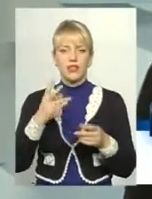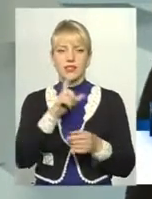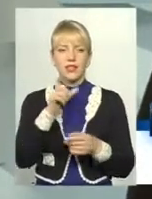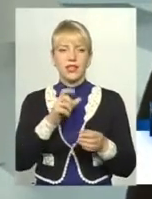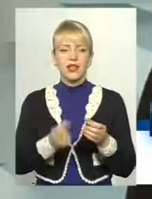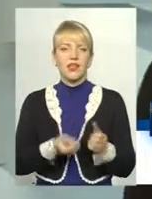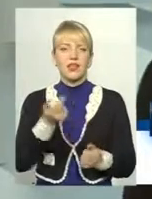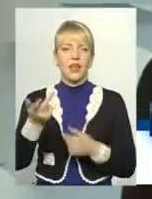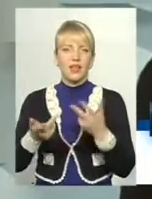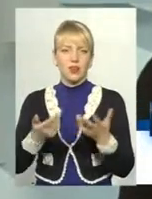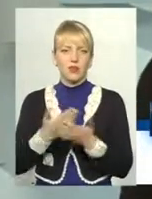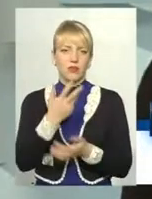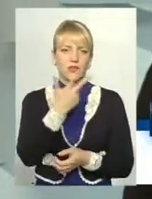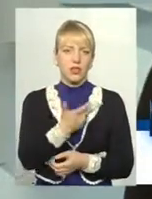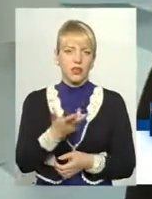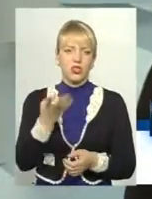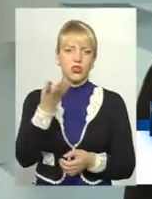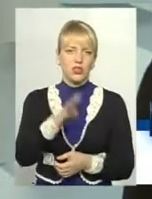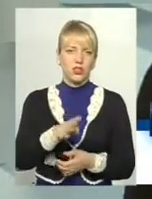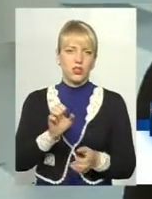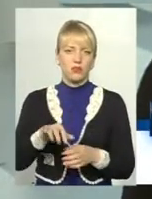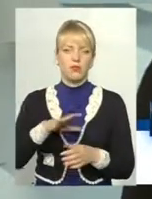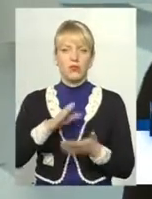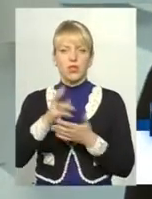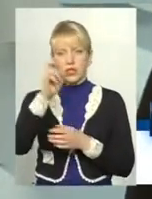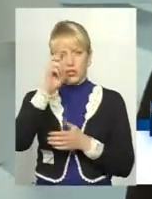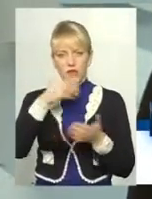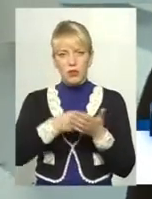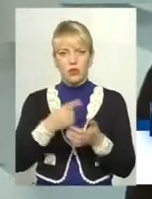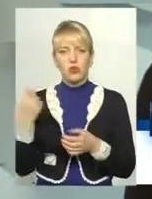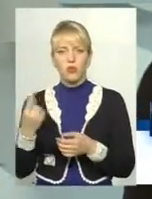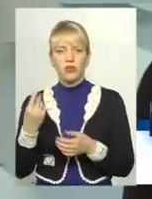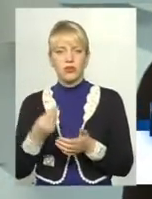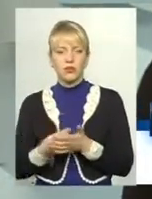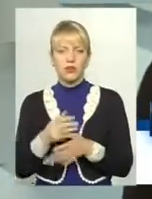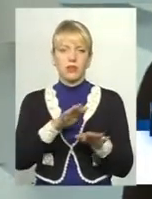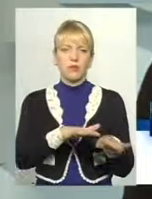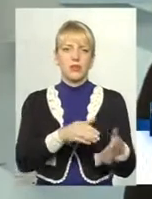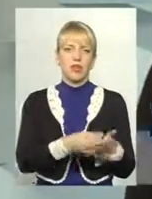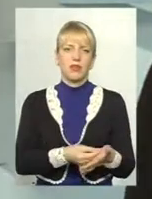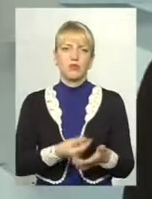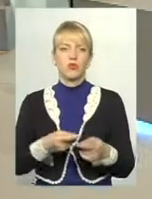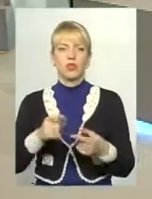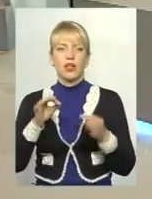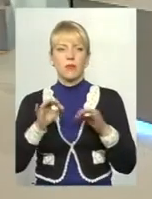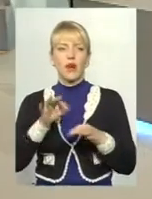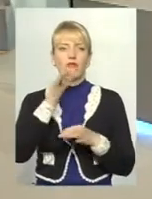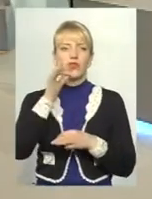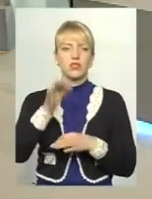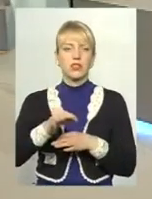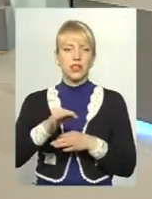декількох, це три-чотири, це може бути, наприклад, там державний бюджет, обласний бюджет, місцевий. Правильно сказала